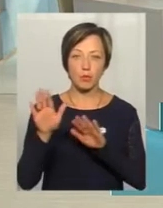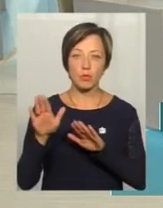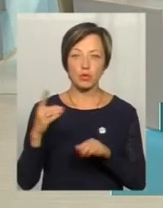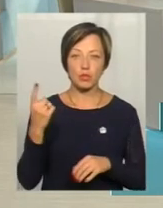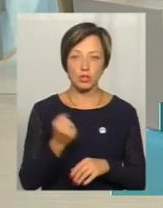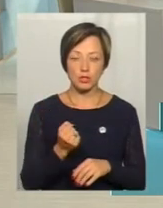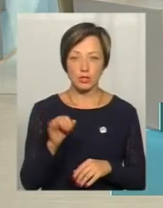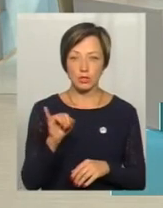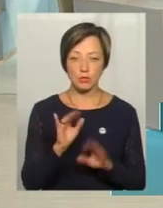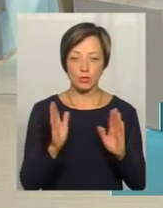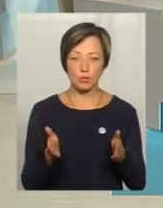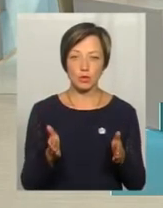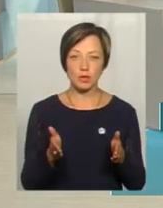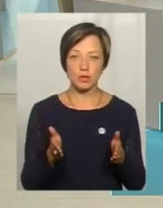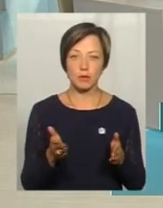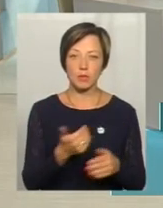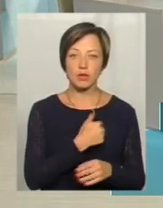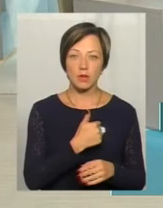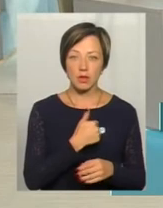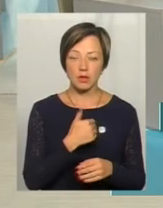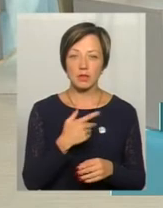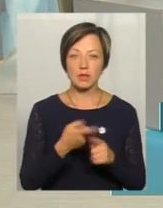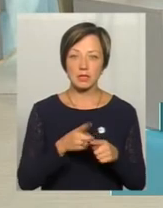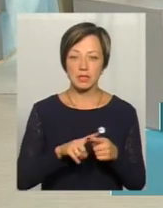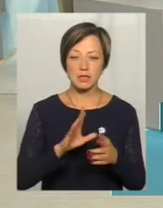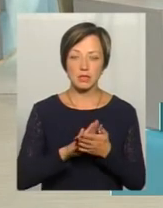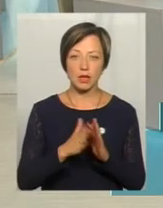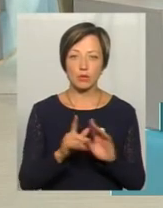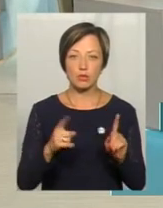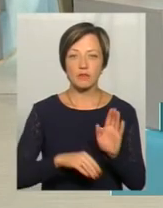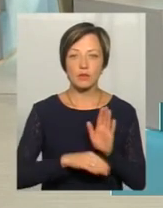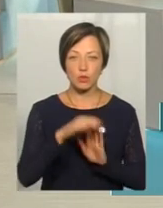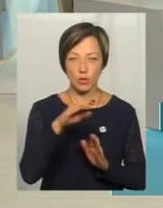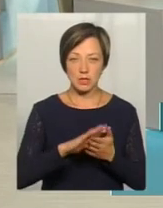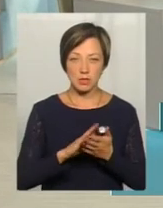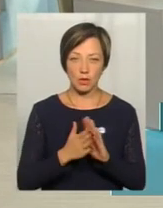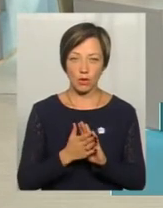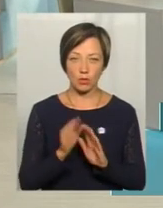тиждень і буде... Протендувати? Підувати на цей статус. Це дуже високий статус.